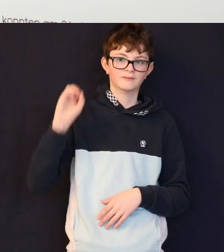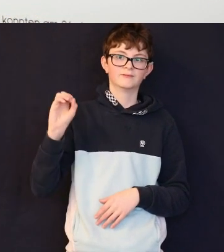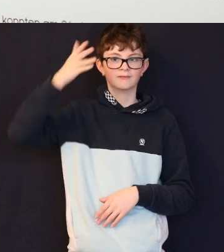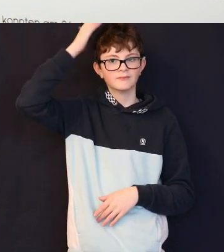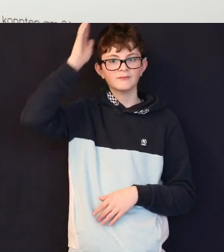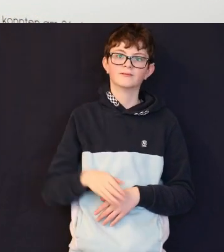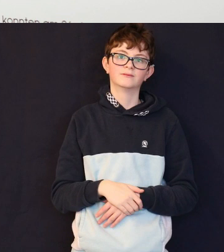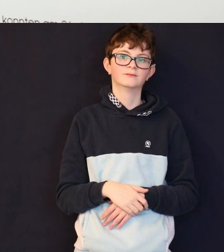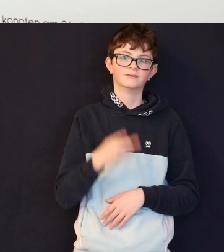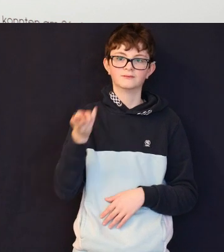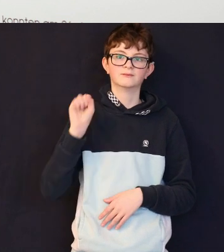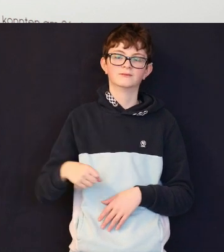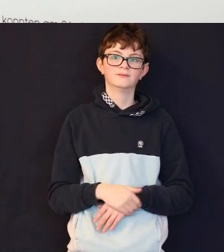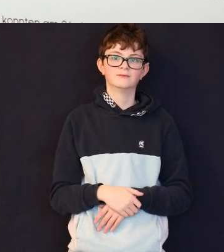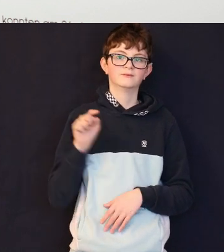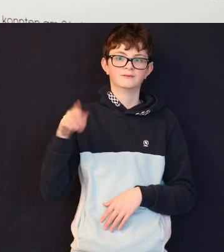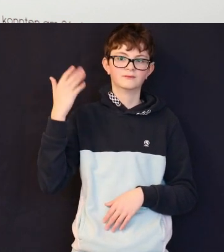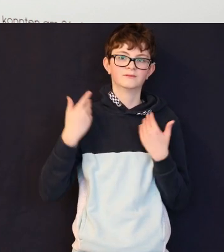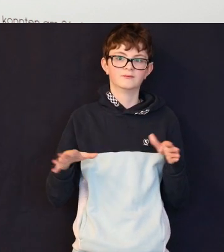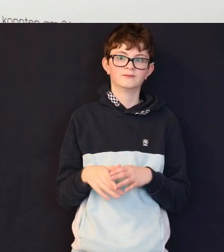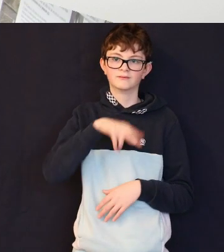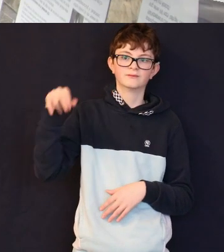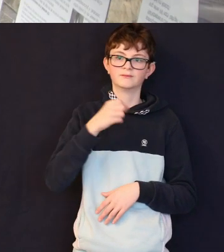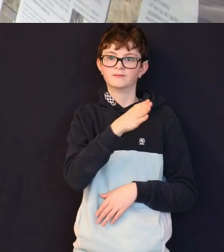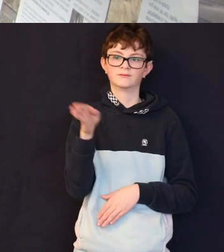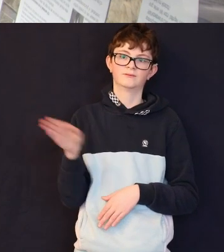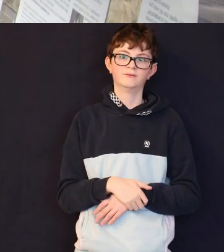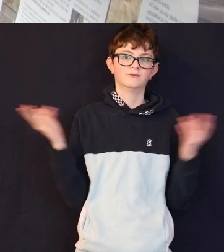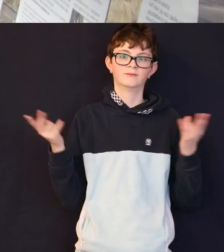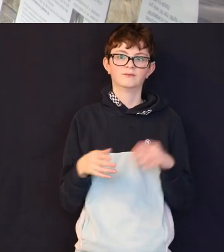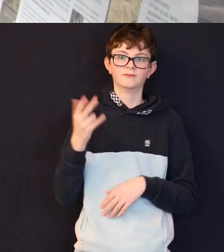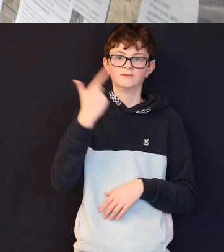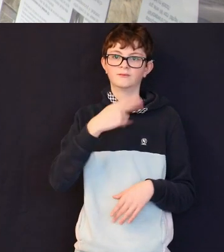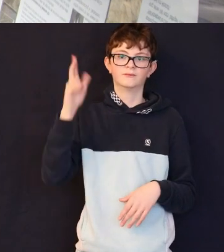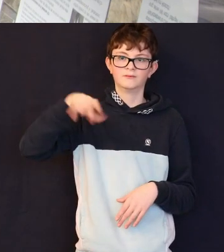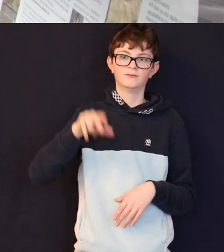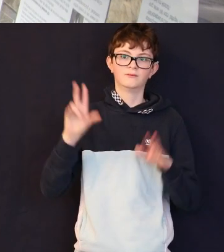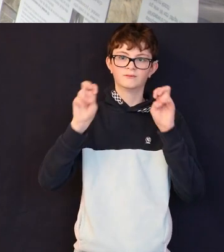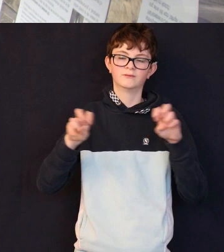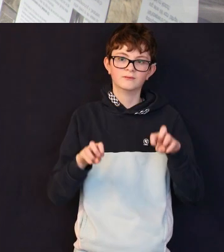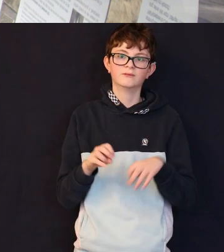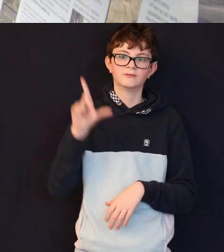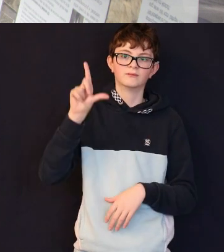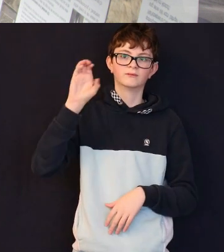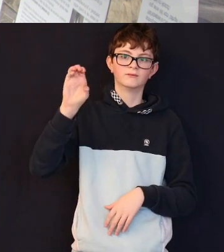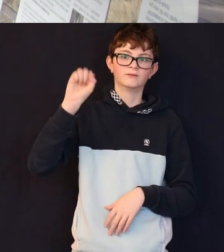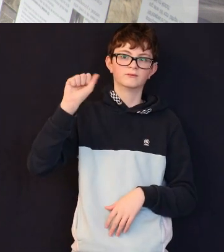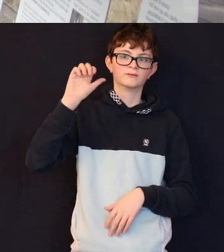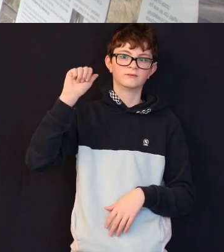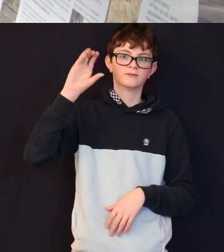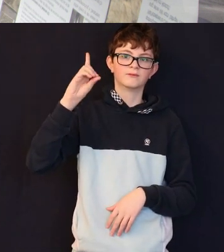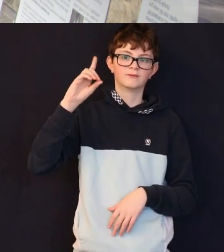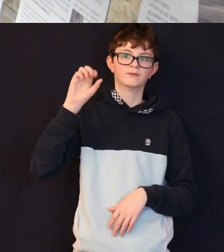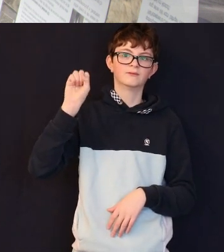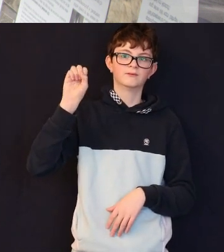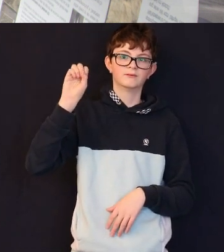Liederförderprogramm völlig erneuert und erweitert worden. Zahlreiche Schautafeln und Medienstationen zeichnen die